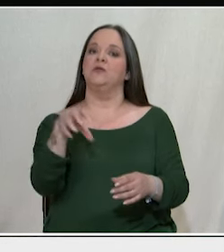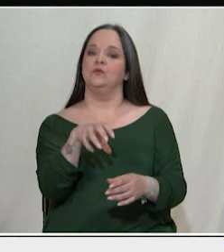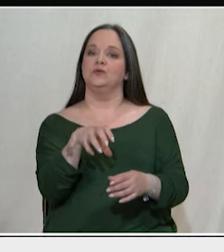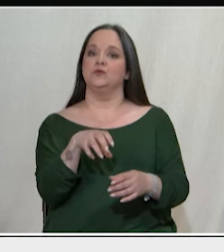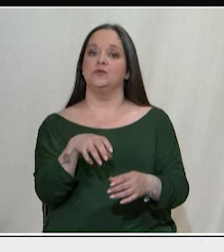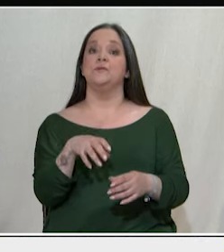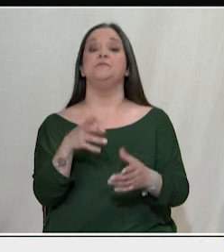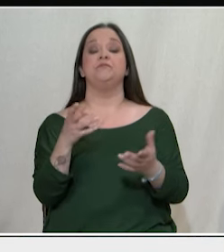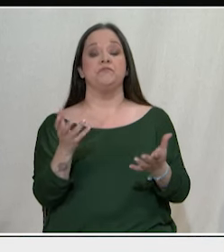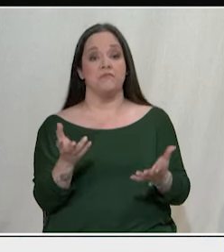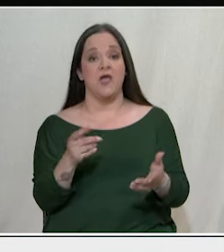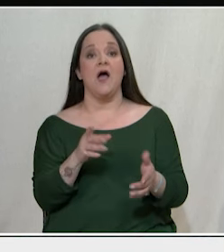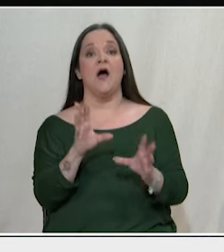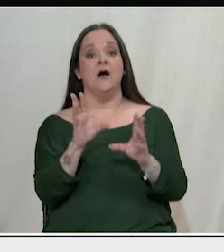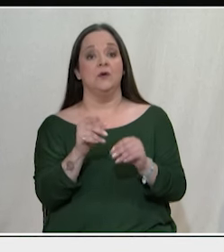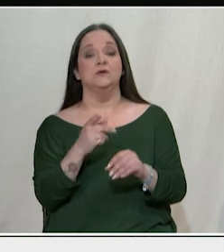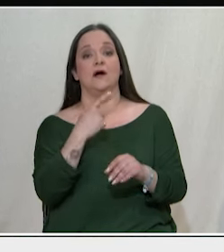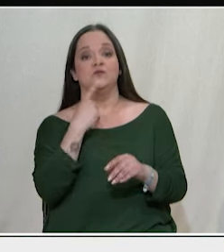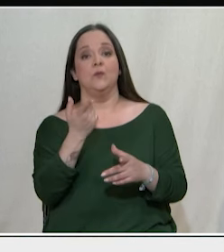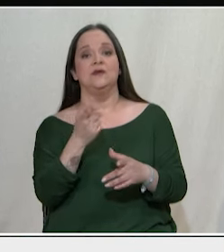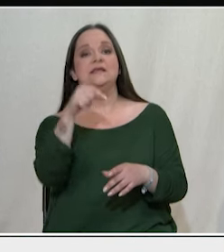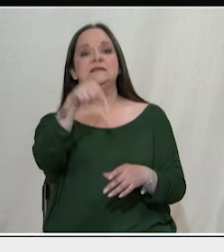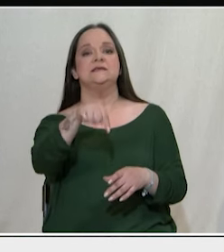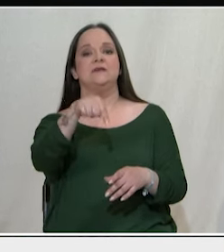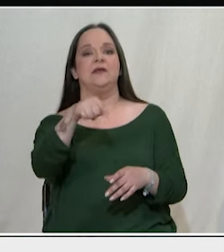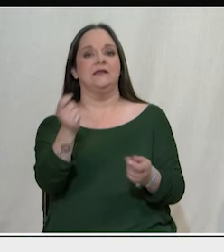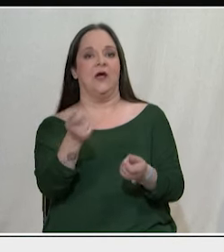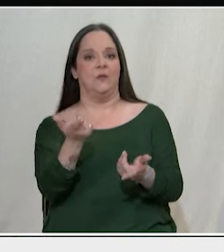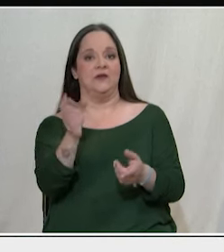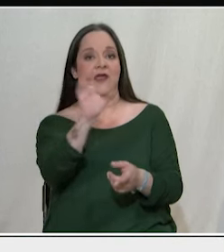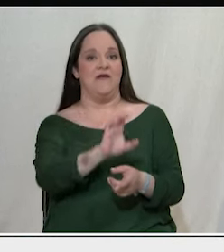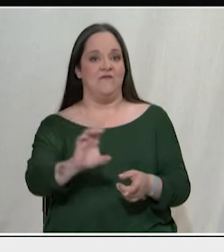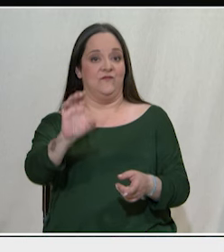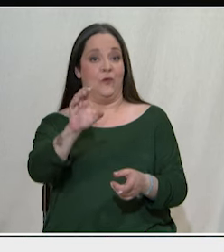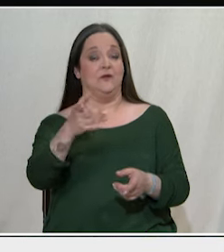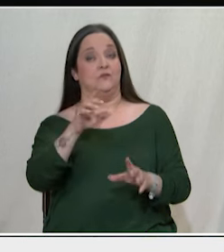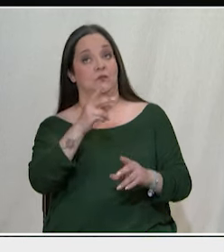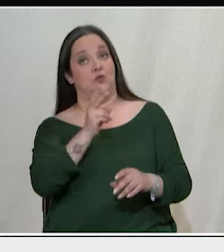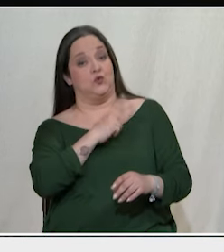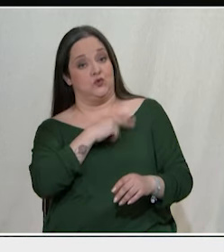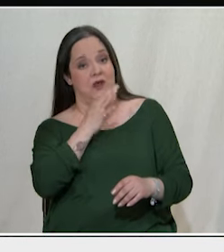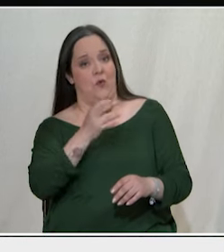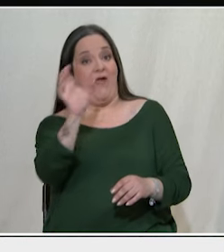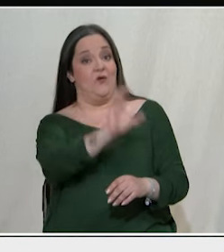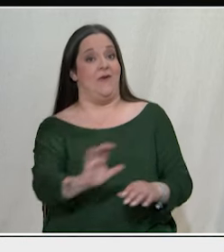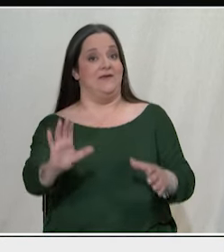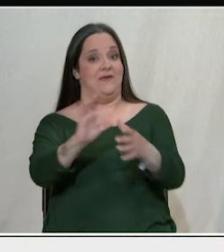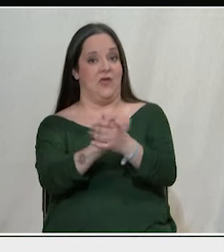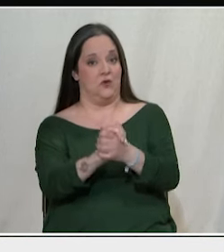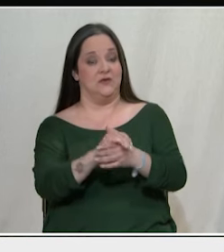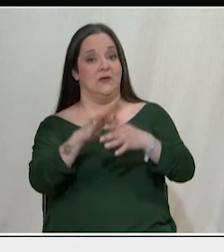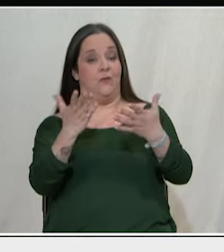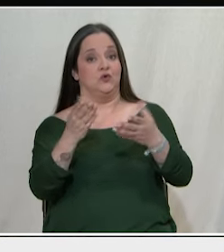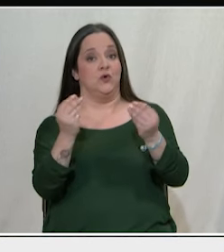Αυτό αφορά τι γίνεται σήμερα στην Ευρώπη, πιο σωστά στην Ευρωπαϊκή Ένωση και ποια είναι η